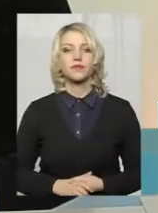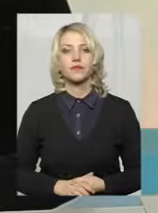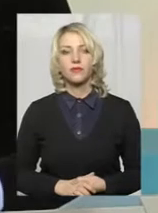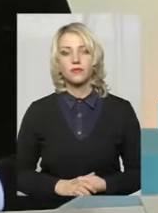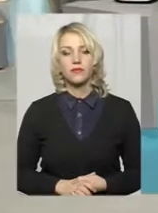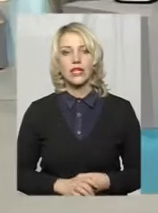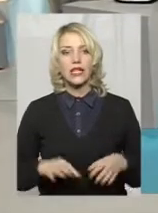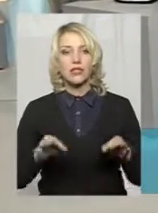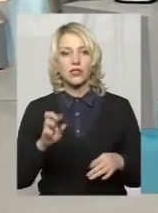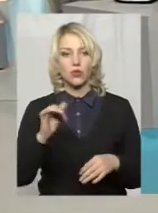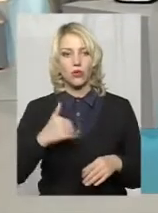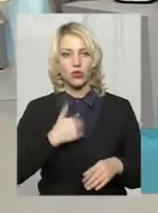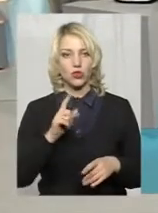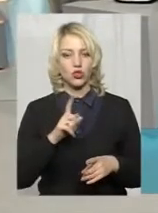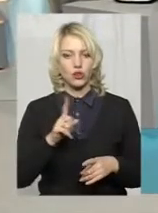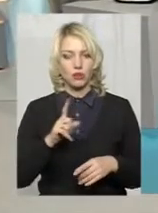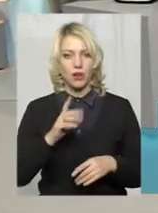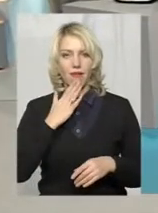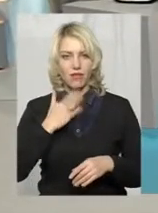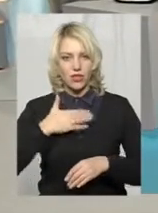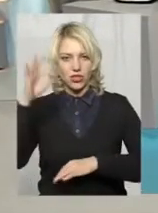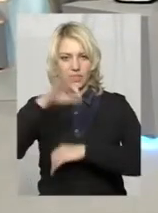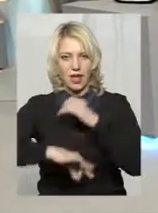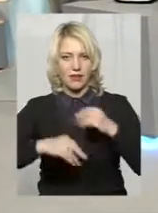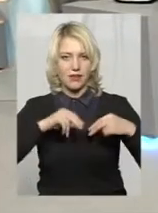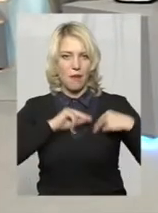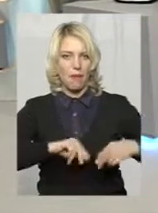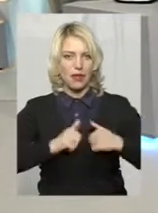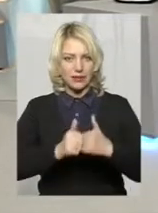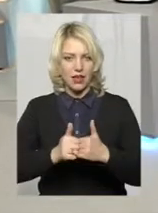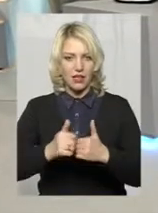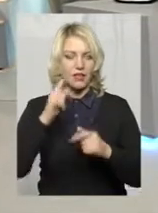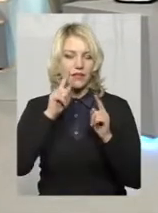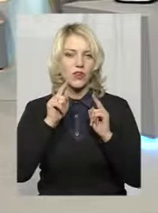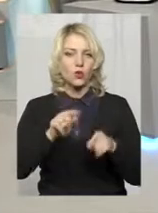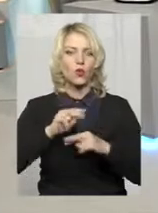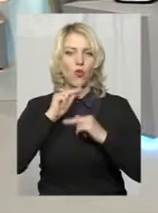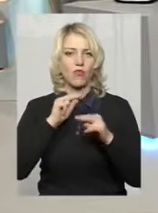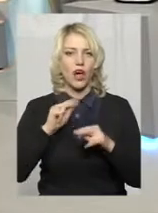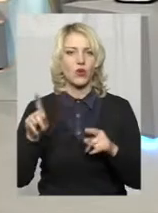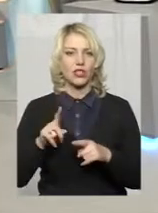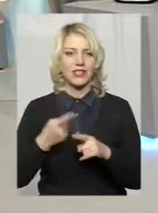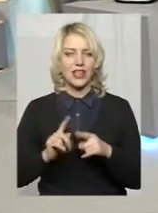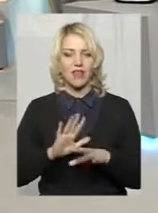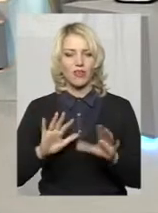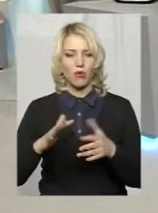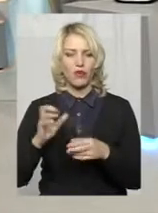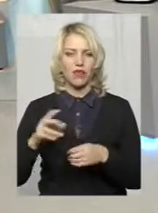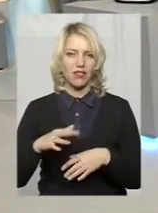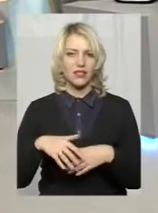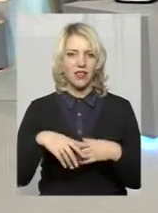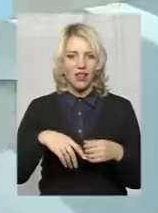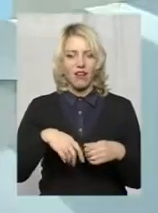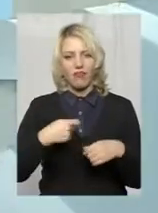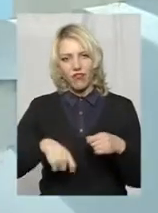І, звісно, що хотілося б, щоб западні наші партнери звернули увагу і щоб це не відбувався, якийсь такий млявий процес,